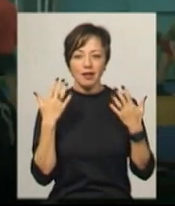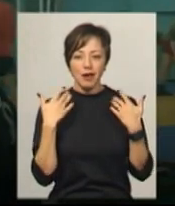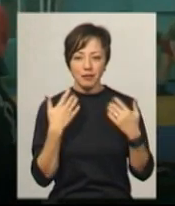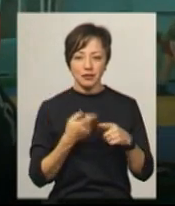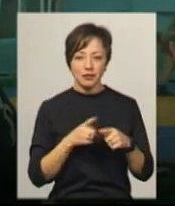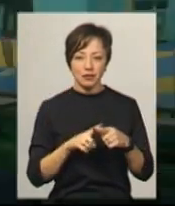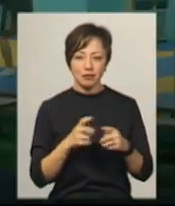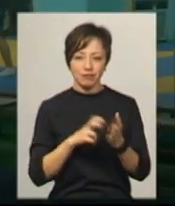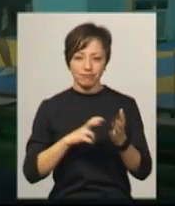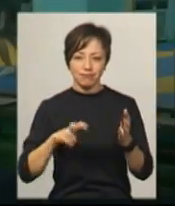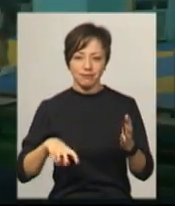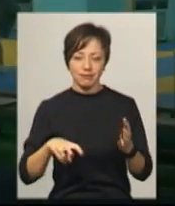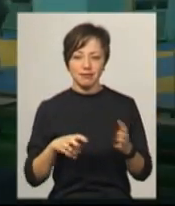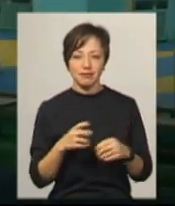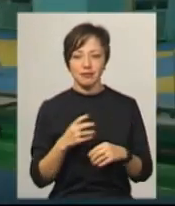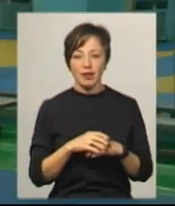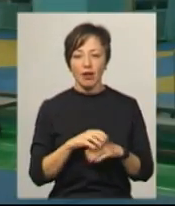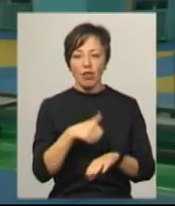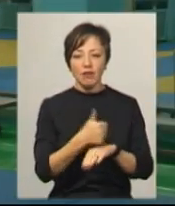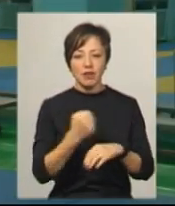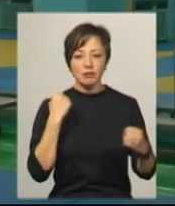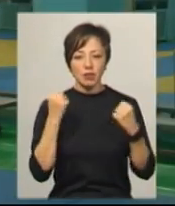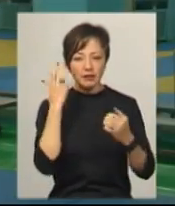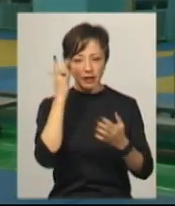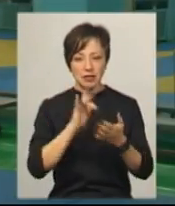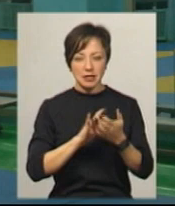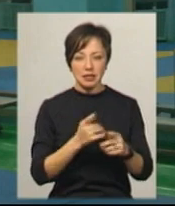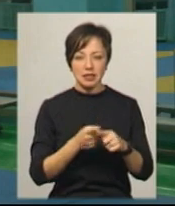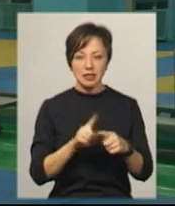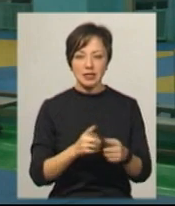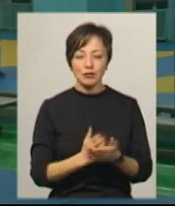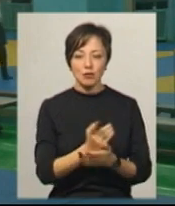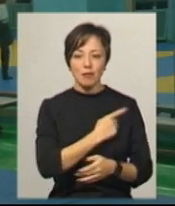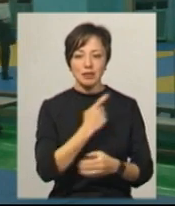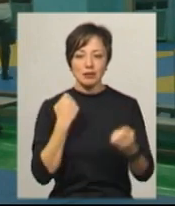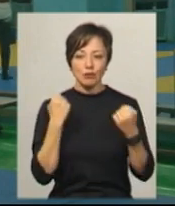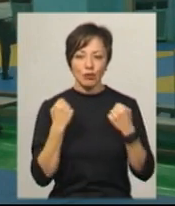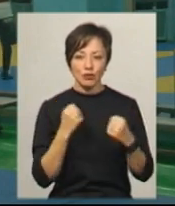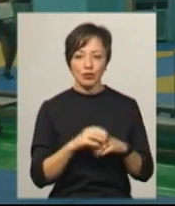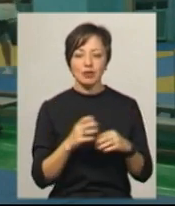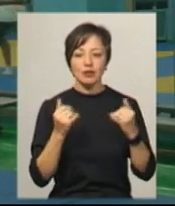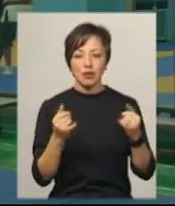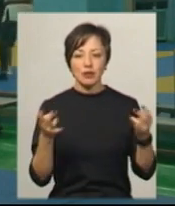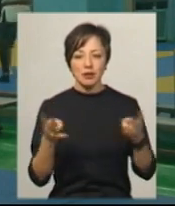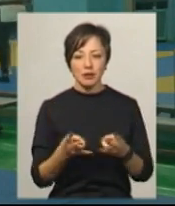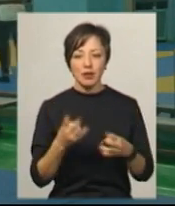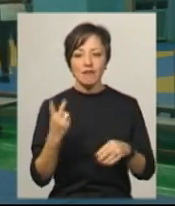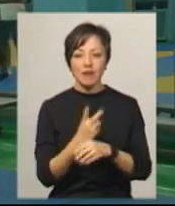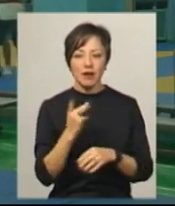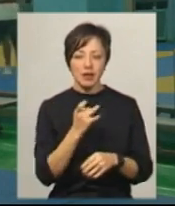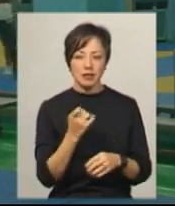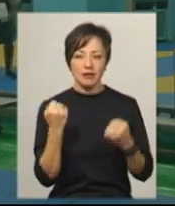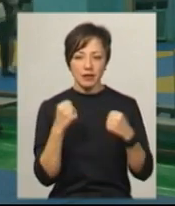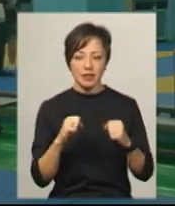через те поступився. Саме головне, напевно, спортивна ціль – це заслужений майстер спорту. Для цього потрібно два рази виграти світ.